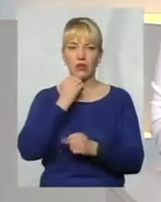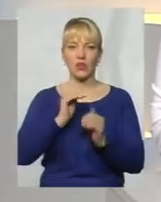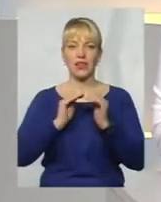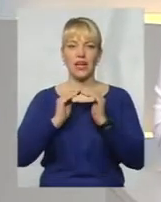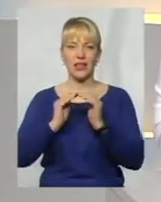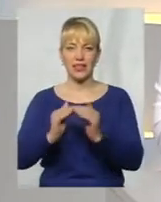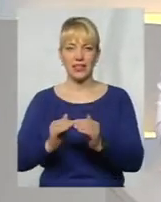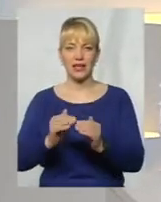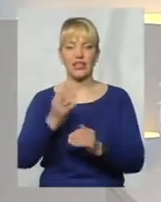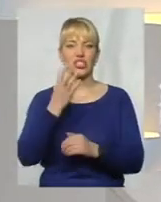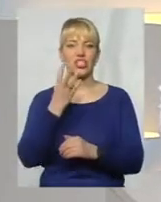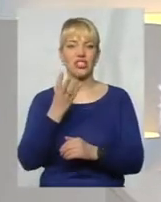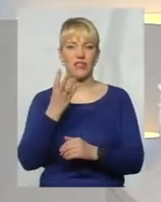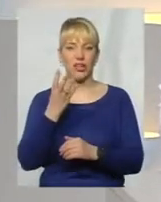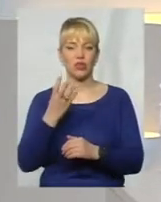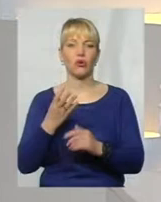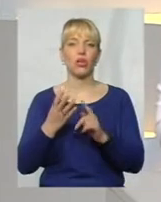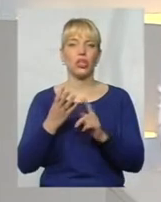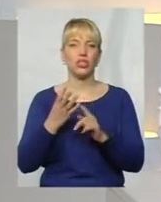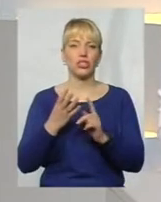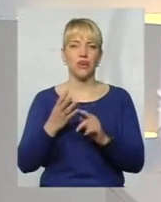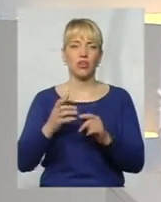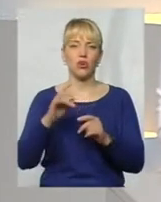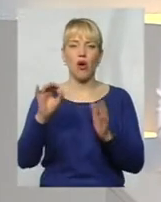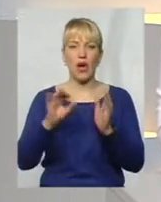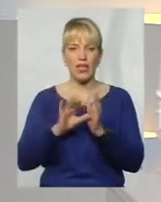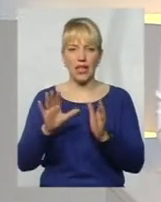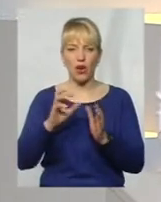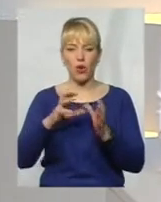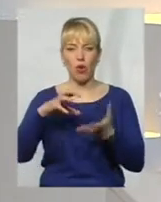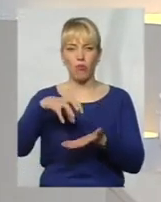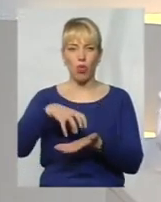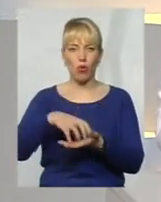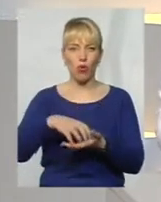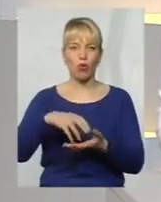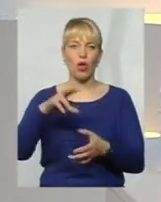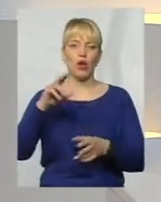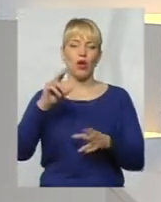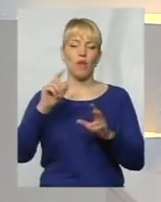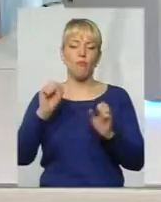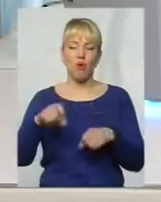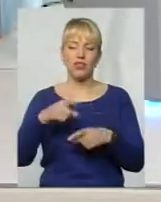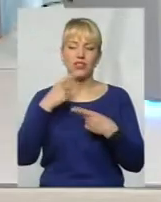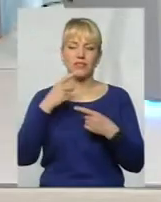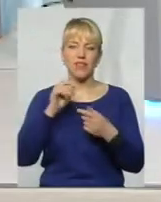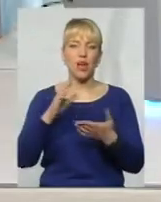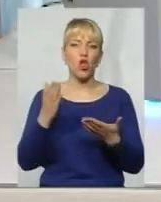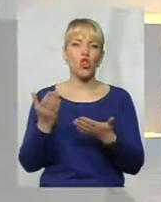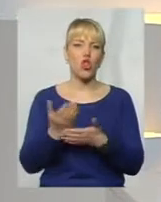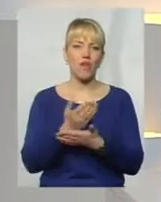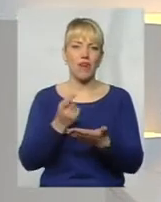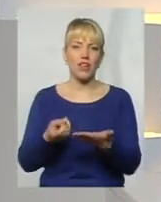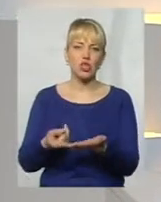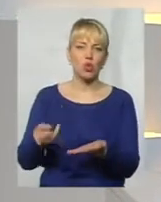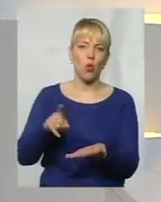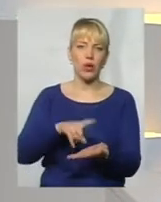четвертого енергоблоку саркофагу можна назвати просто новою сторінкою, так, у цій історії. А які події